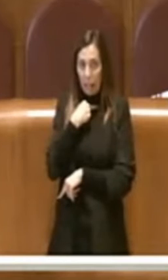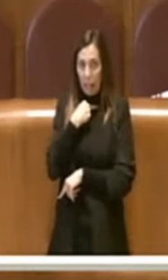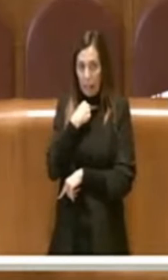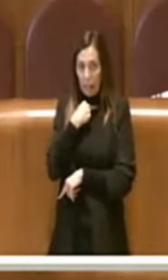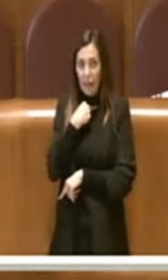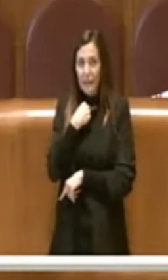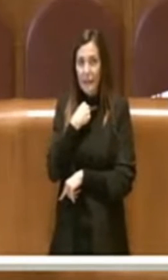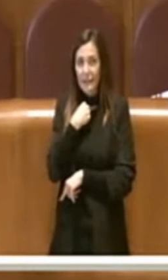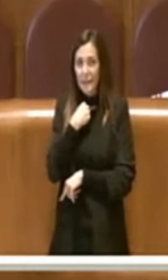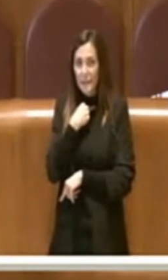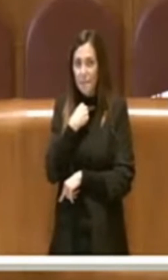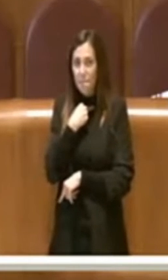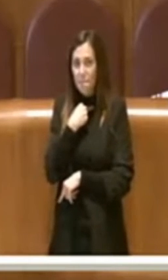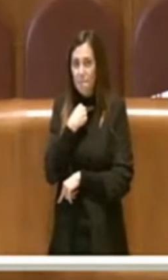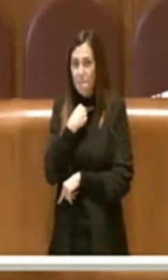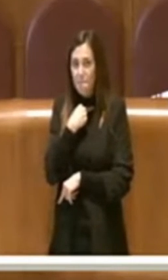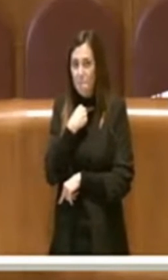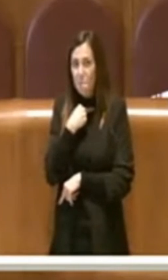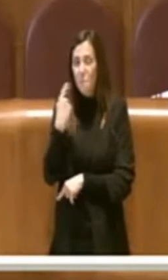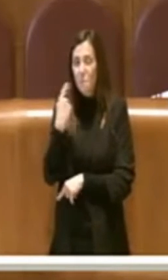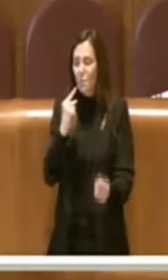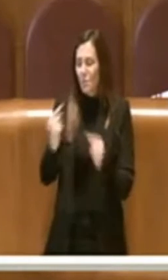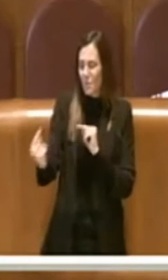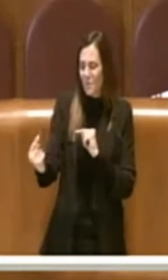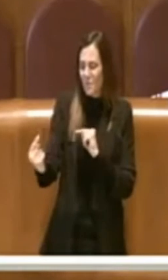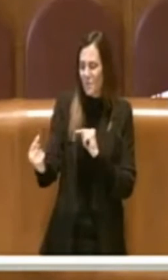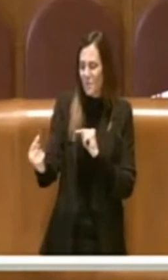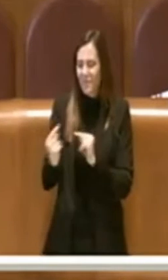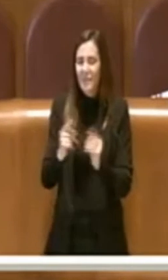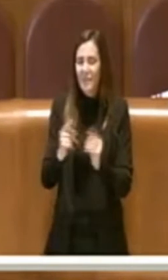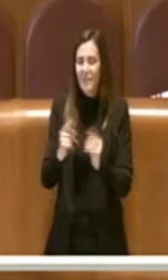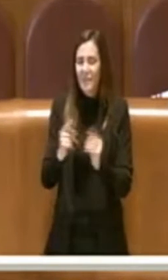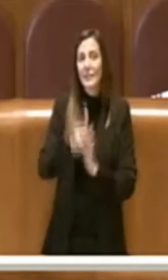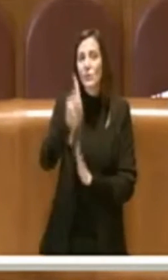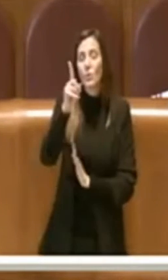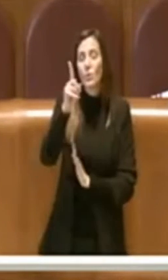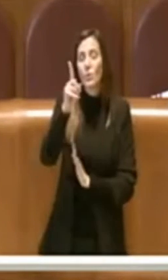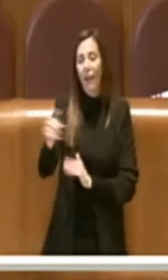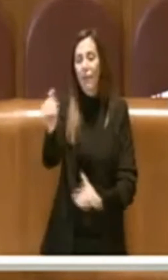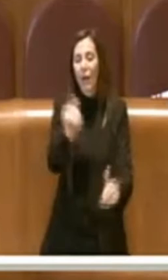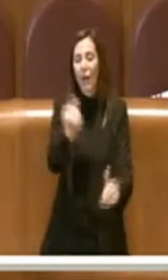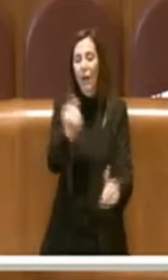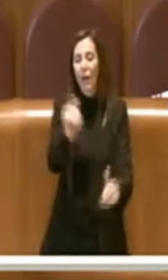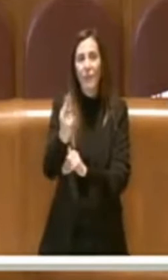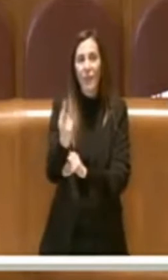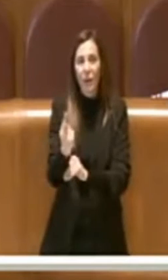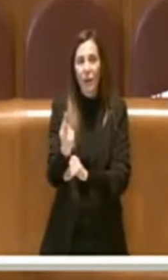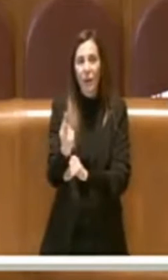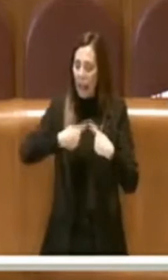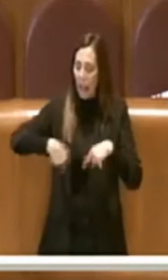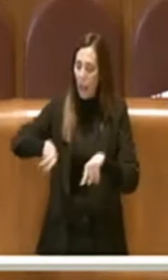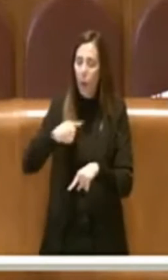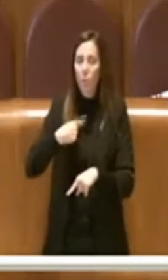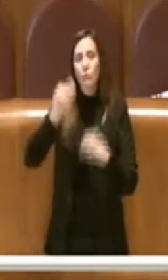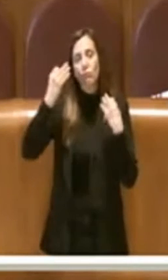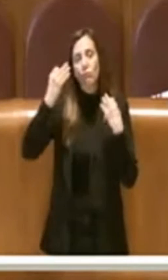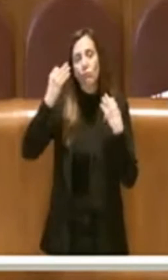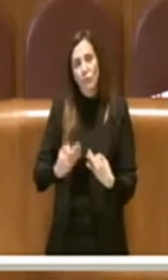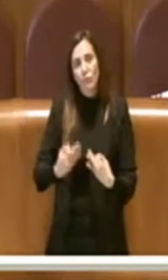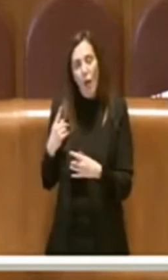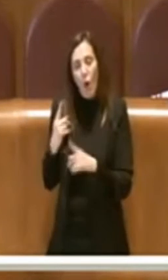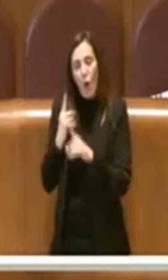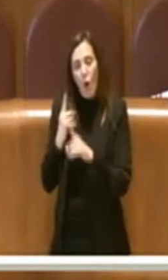a discutere quindi gli esiti referendari per poi determinarsi quindi certamente uno